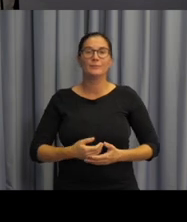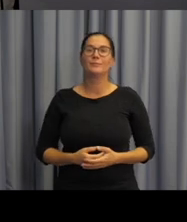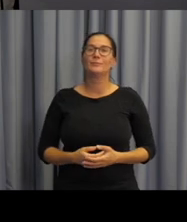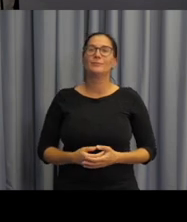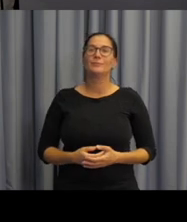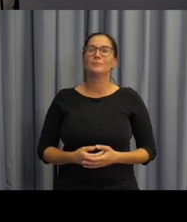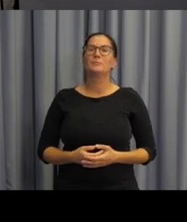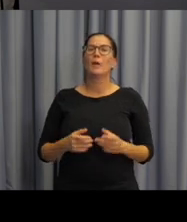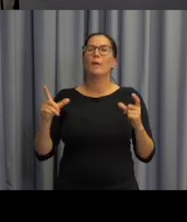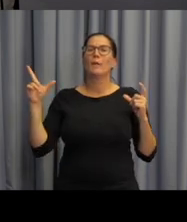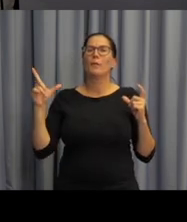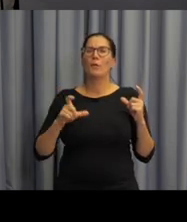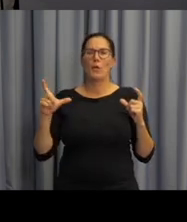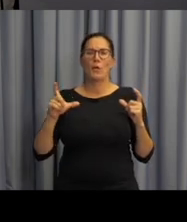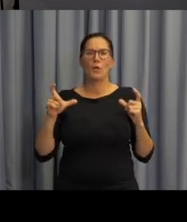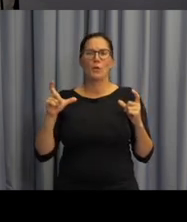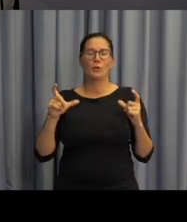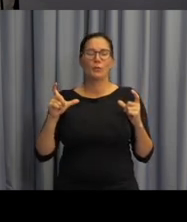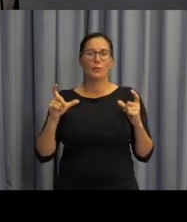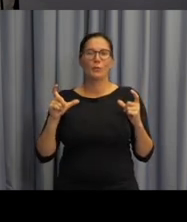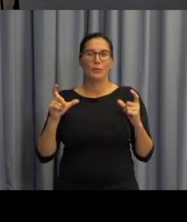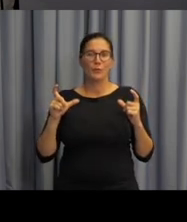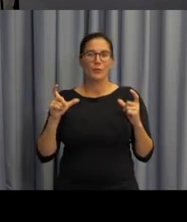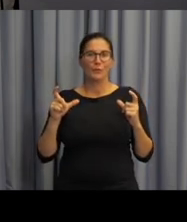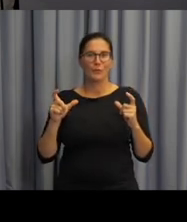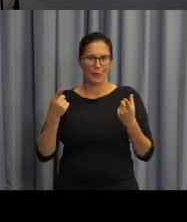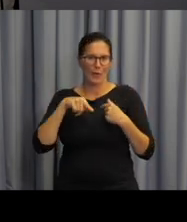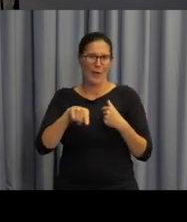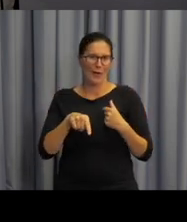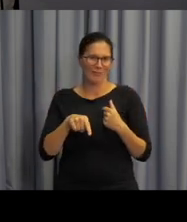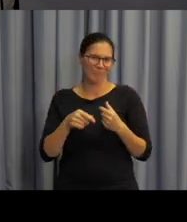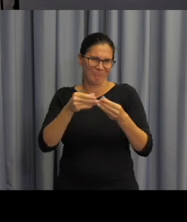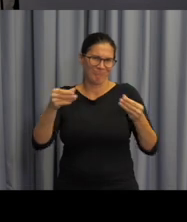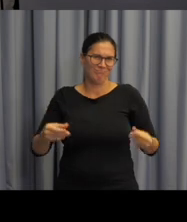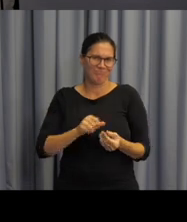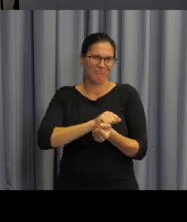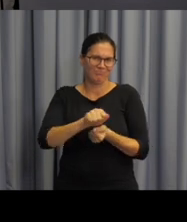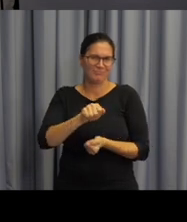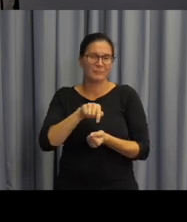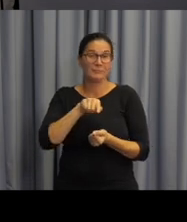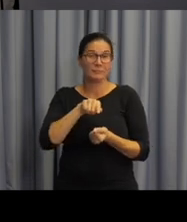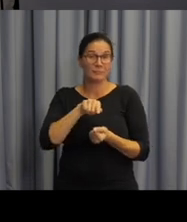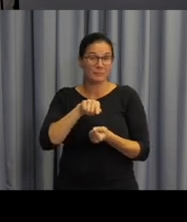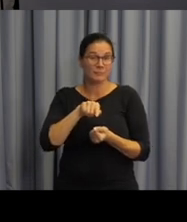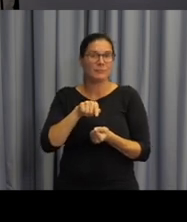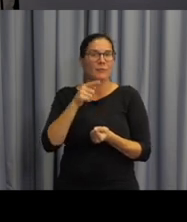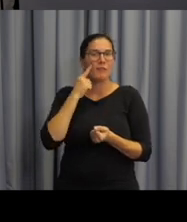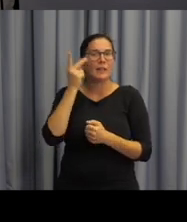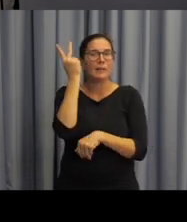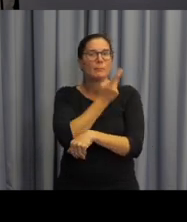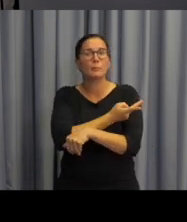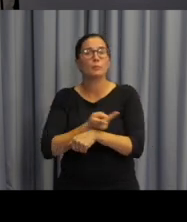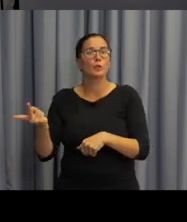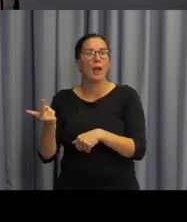fotografie z té papírové publikace, kde je